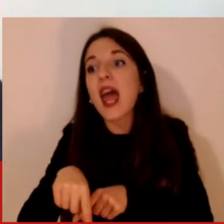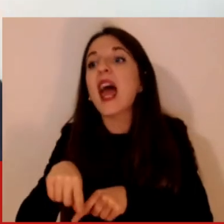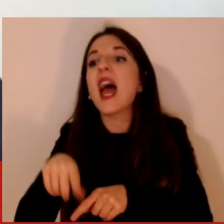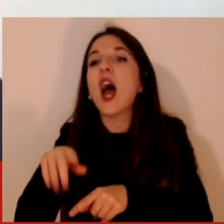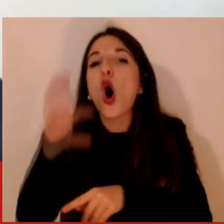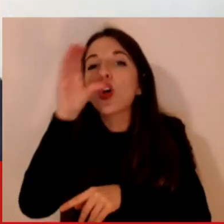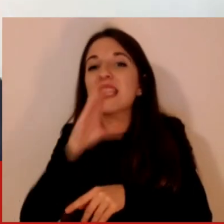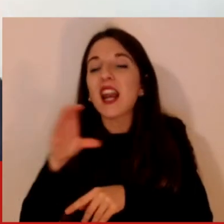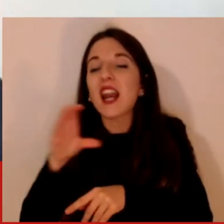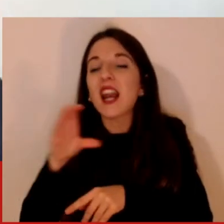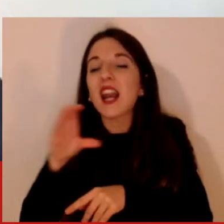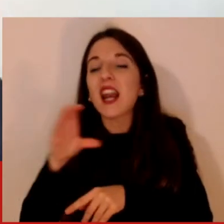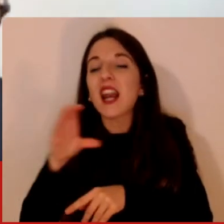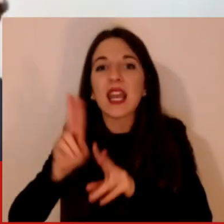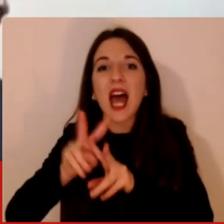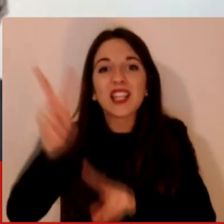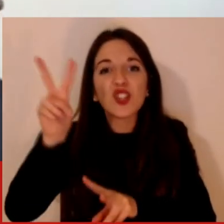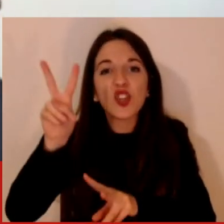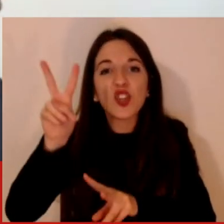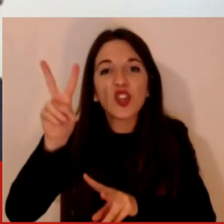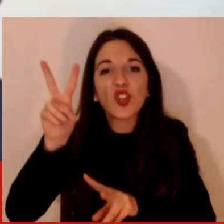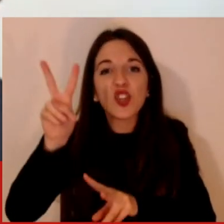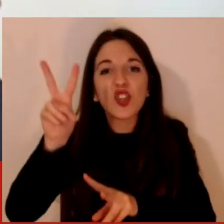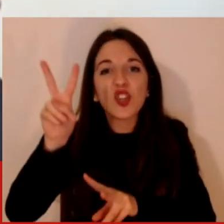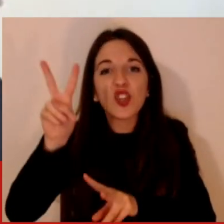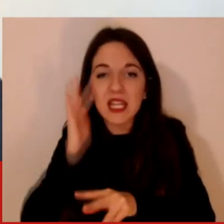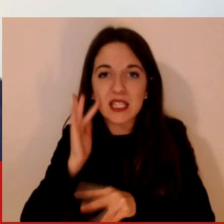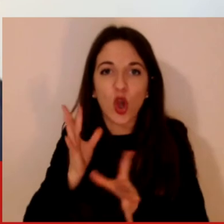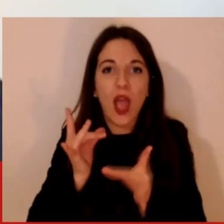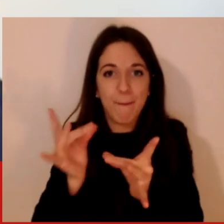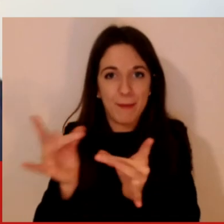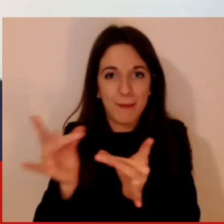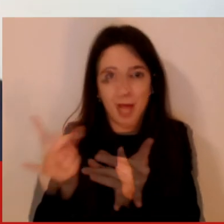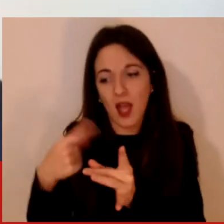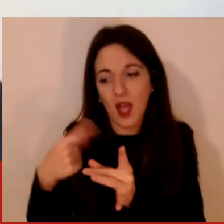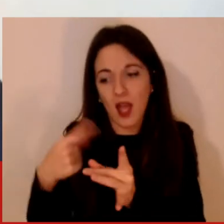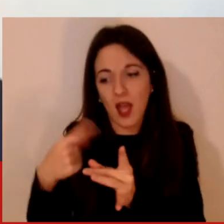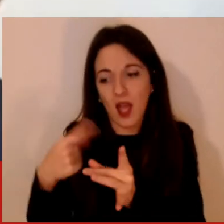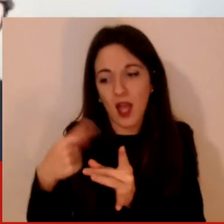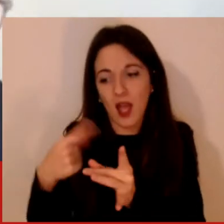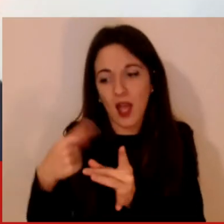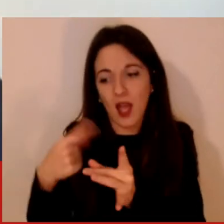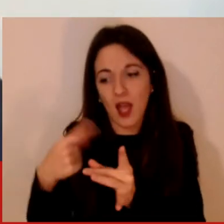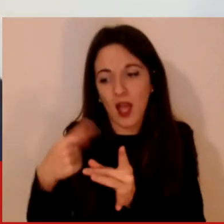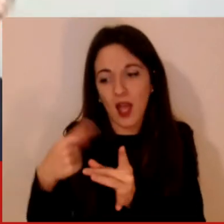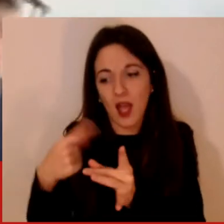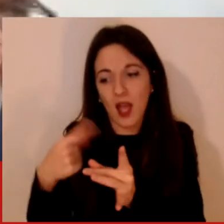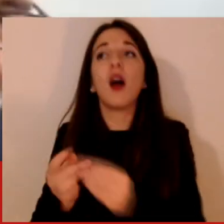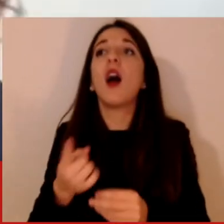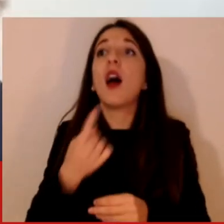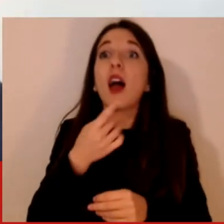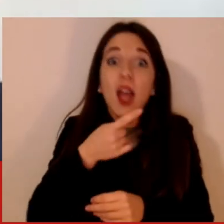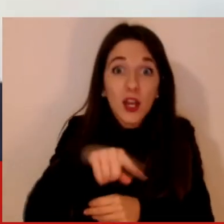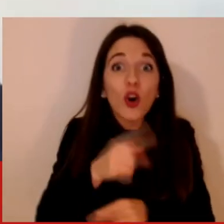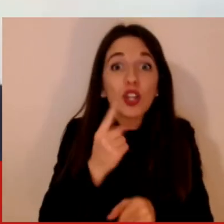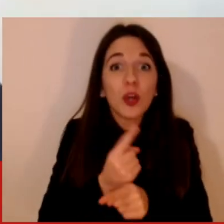pandemico e dobbiamo far diventare, prendere tutto quello che è stato sviluppato come scienza in questo periodo, la qualità dei dati, il modo di usare i